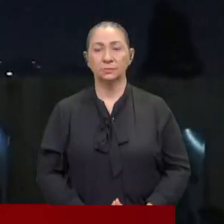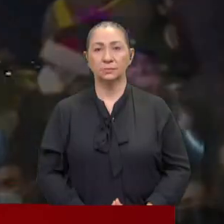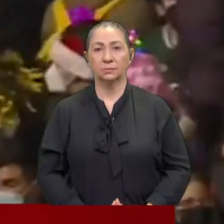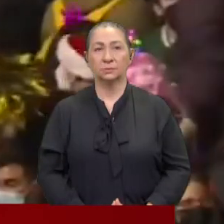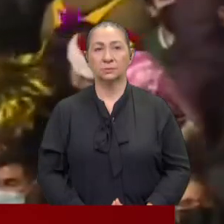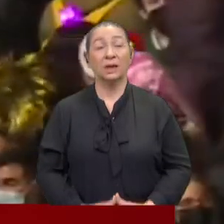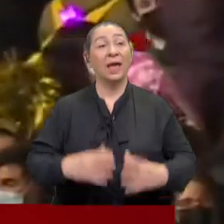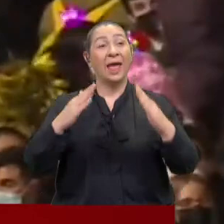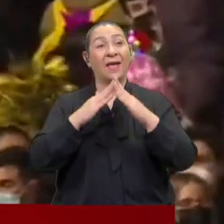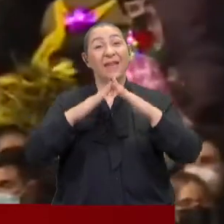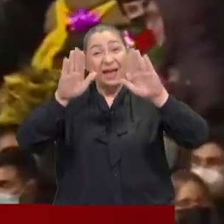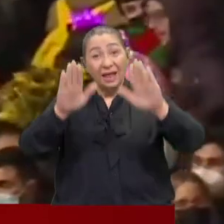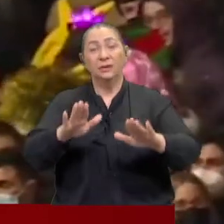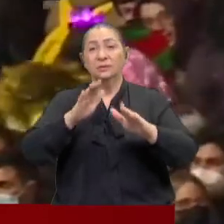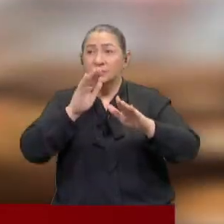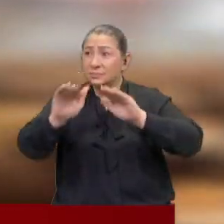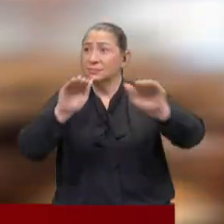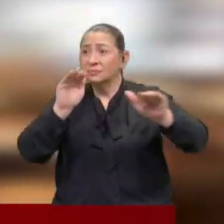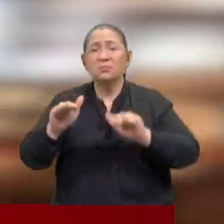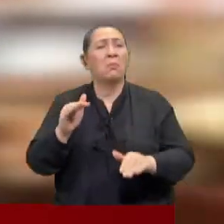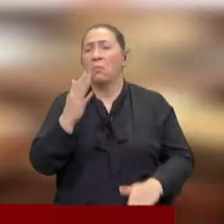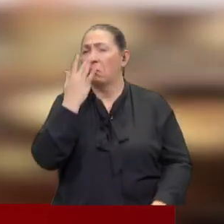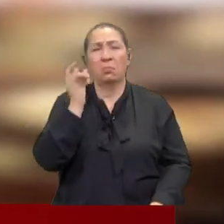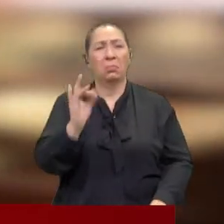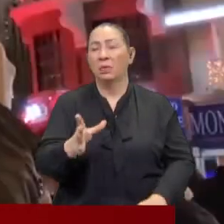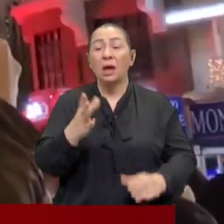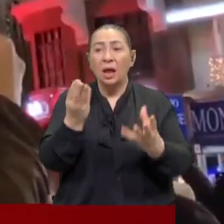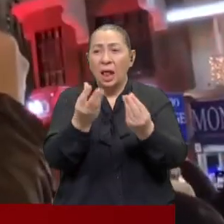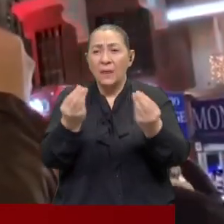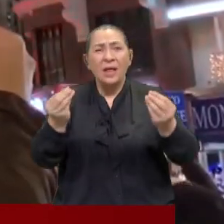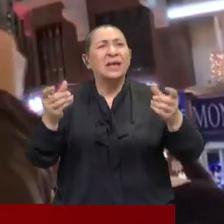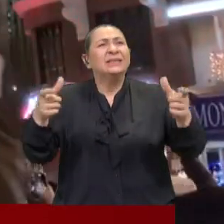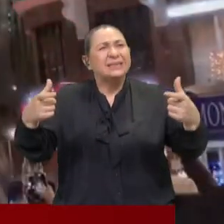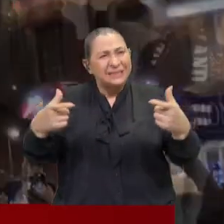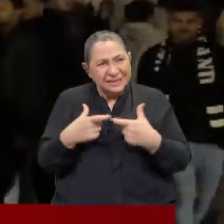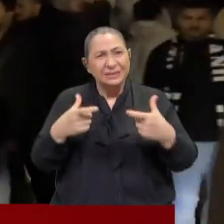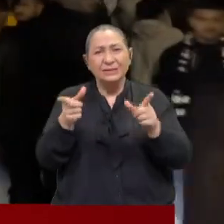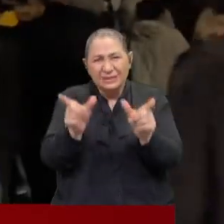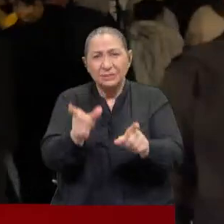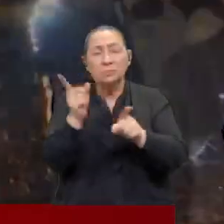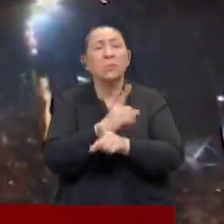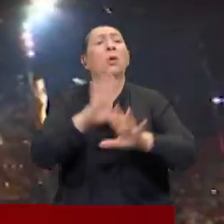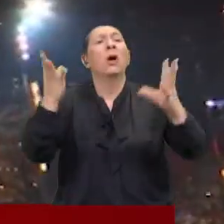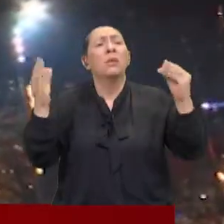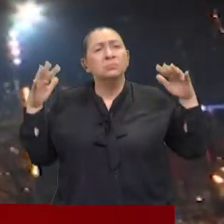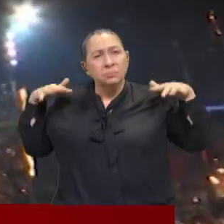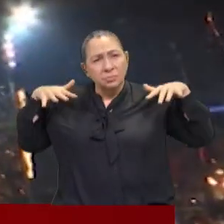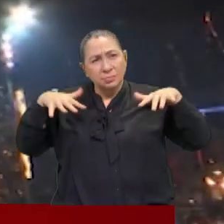Evde kalın çağrılarına aldıran olmadı. Kalabalıklar kısıtlamalara rağmen meydanları doldurdu.